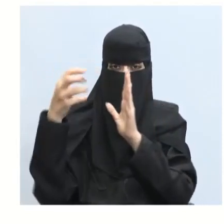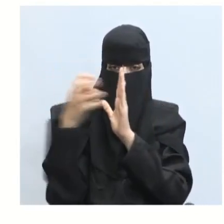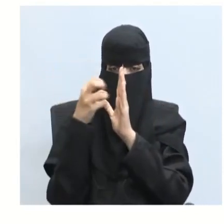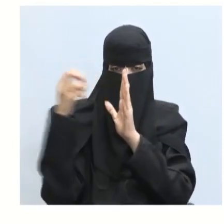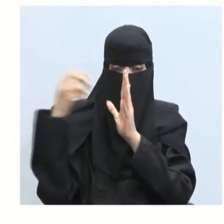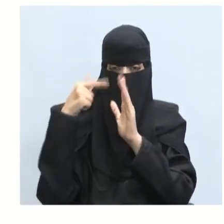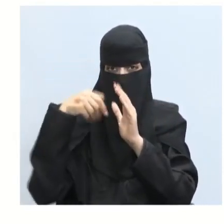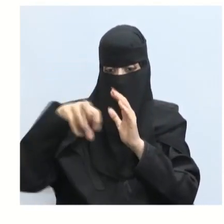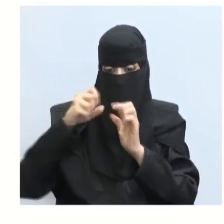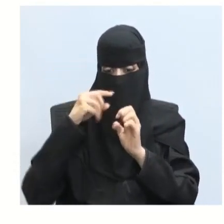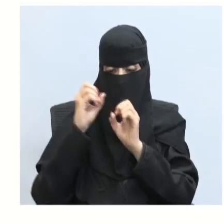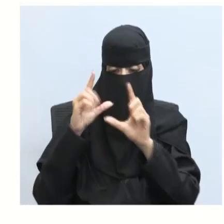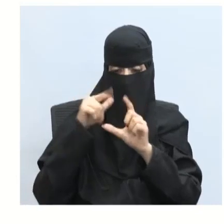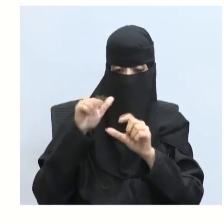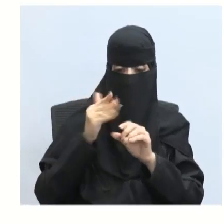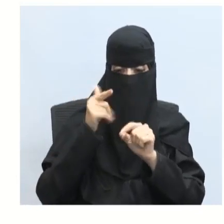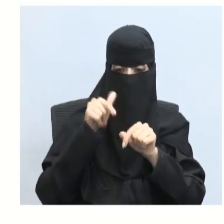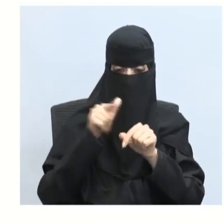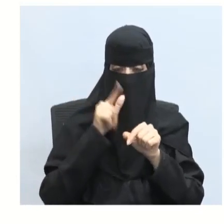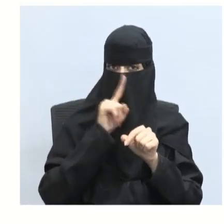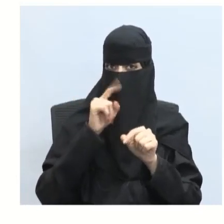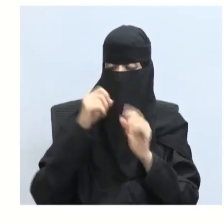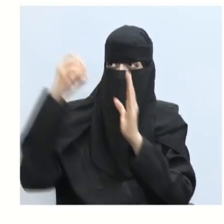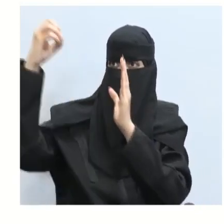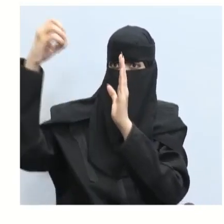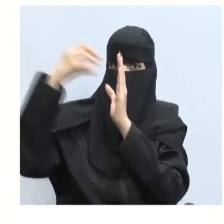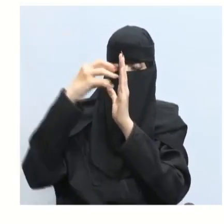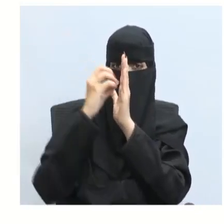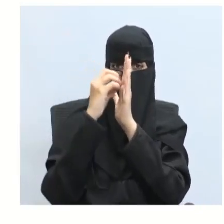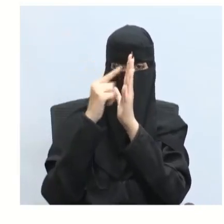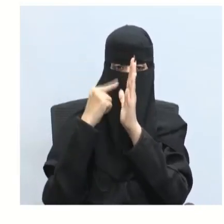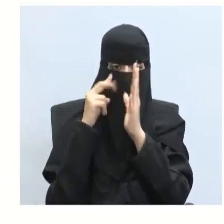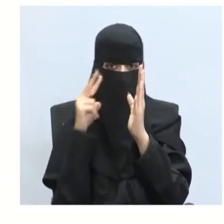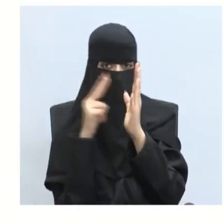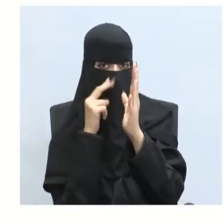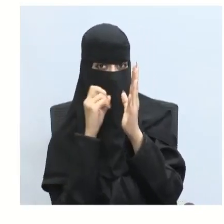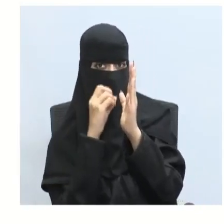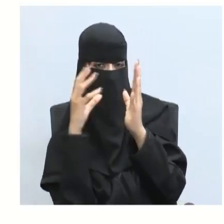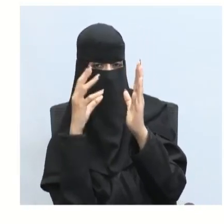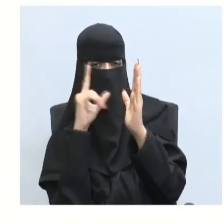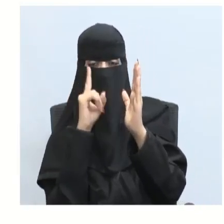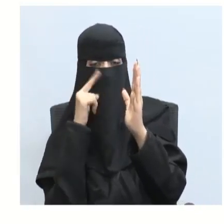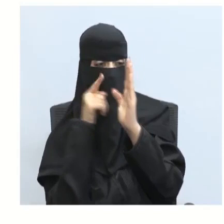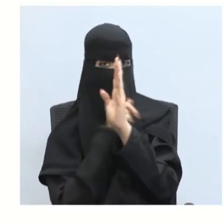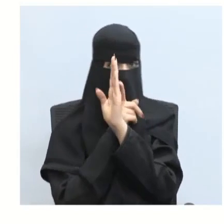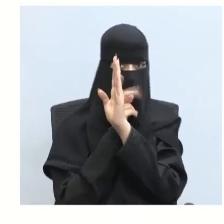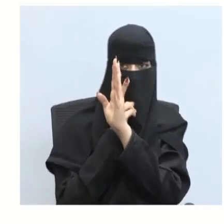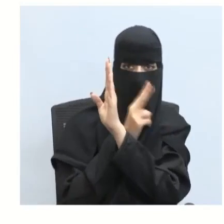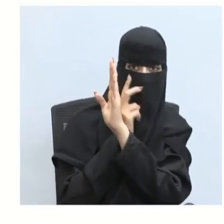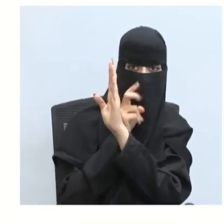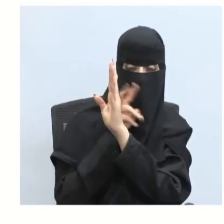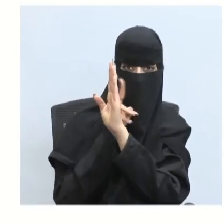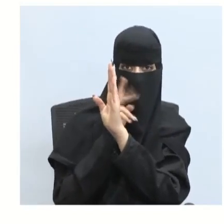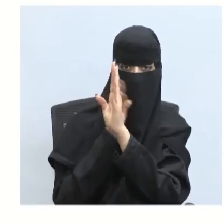جزئيا ساطعا للمراقب الذي ينظر إليه من خلال مرشح الاستقطاب إذن